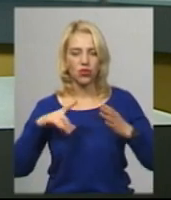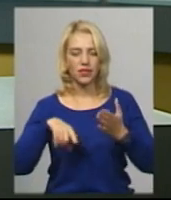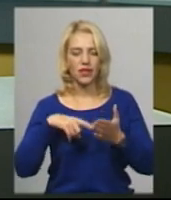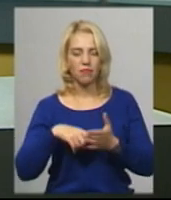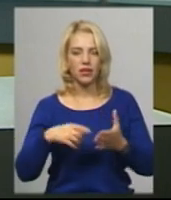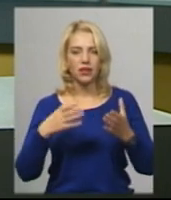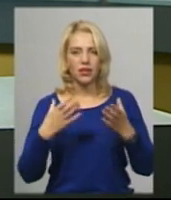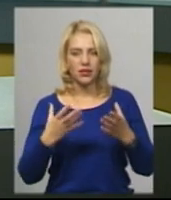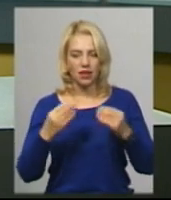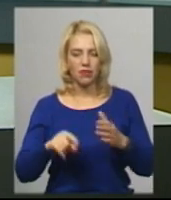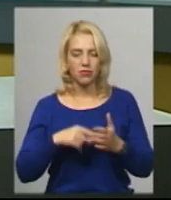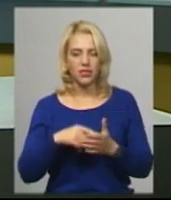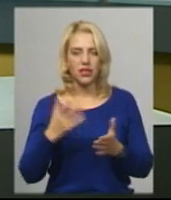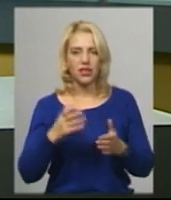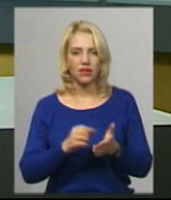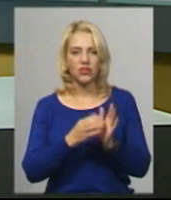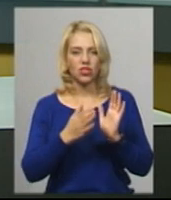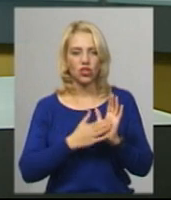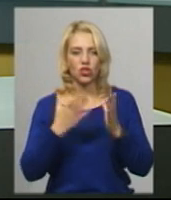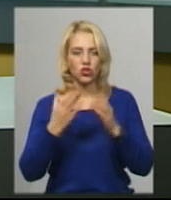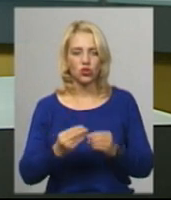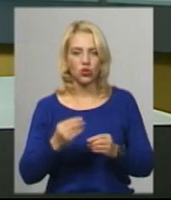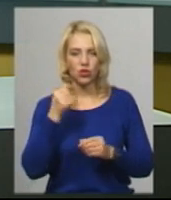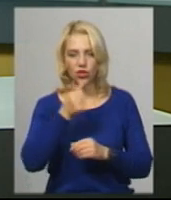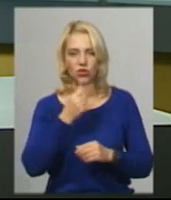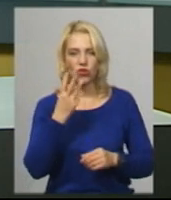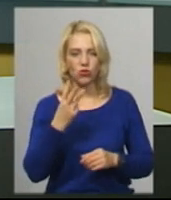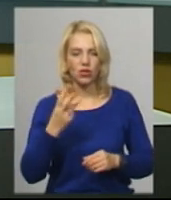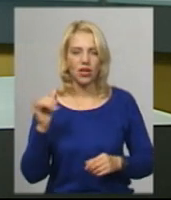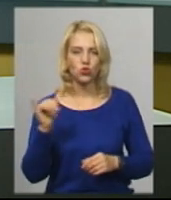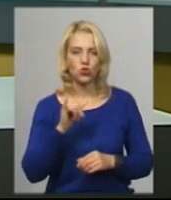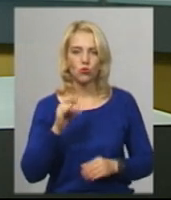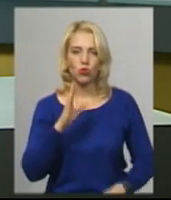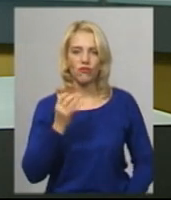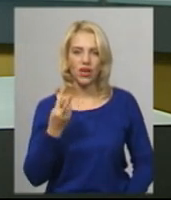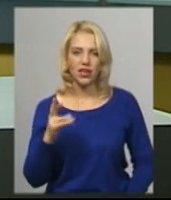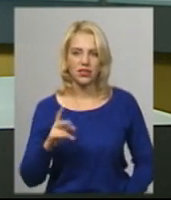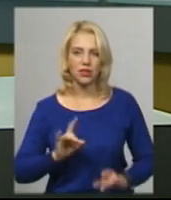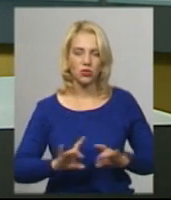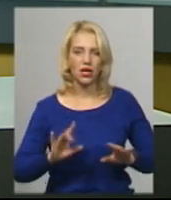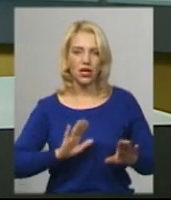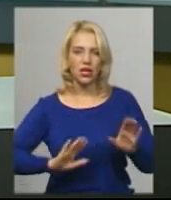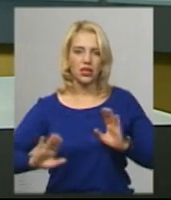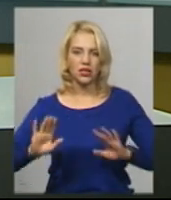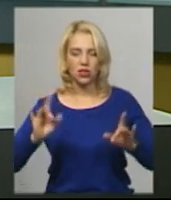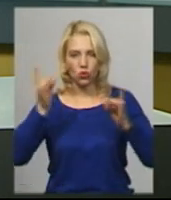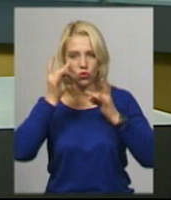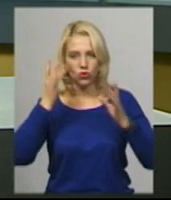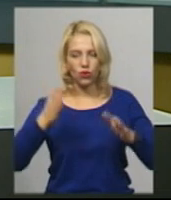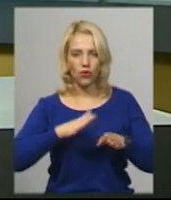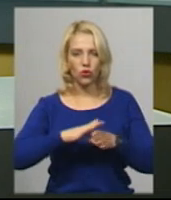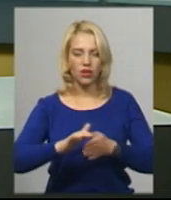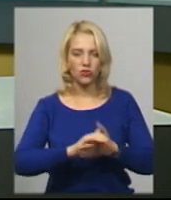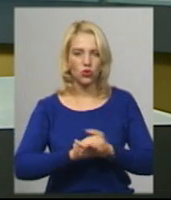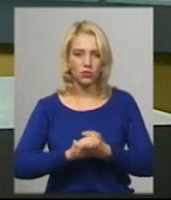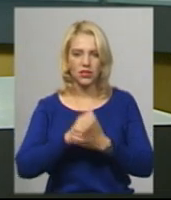відзначають щорічну у 3 суботу вересня. Про це розповіла режисер управління культурної політики та ресурсів виконавчого комітету